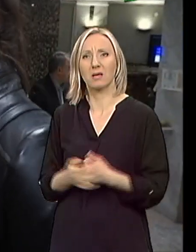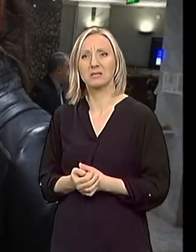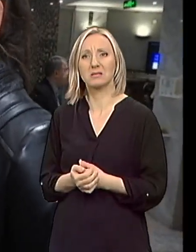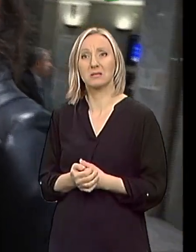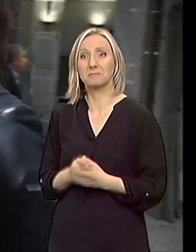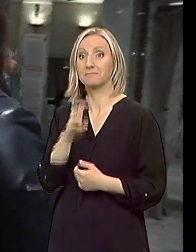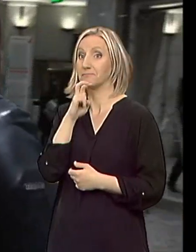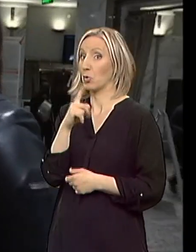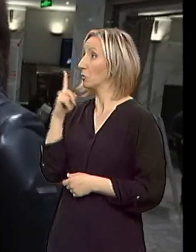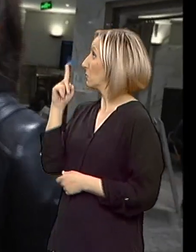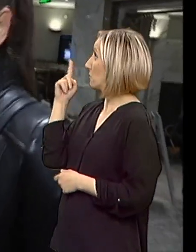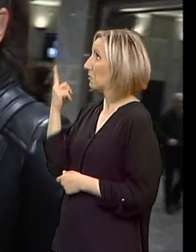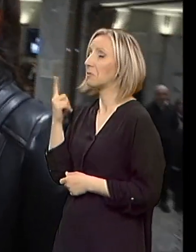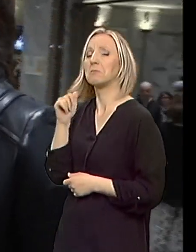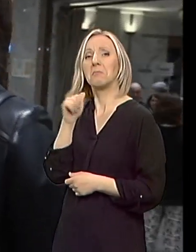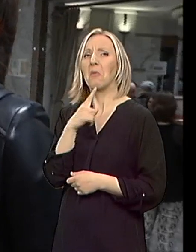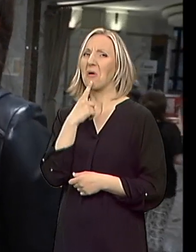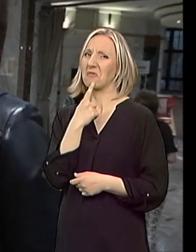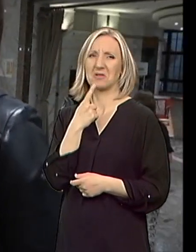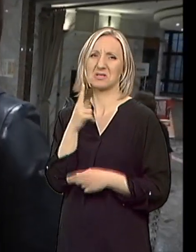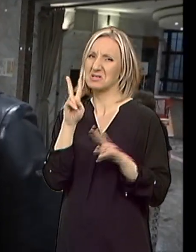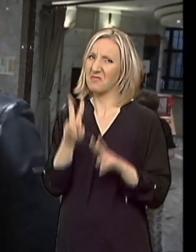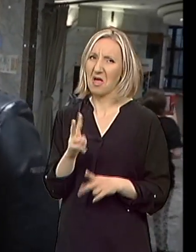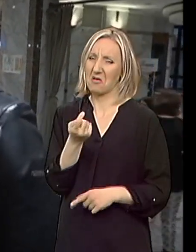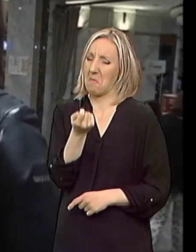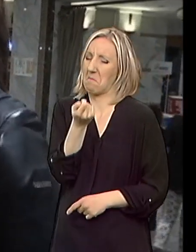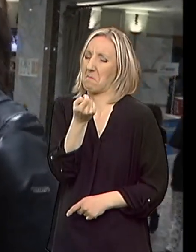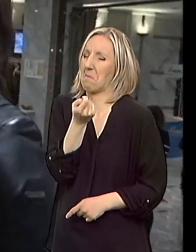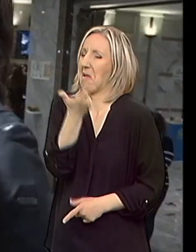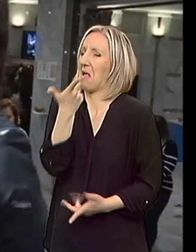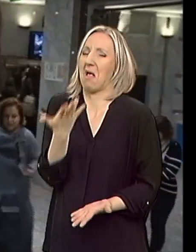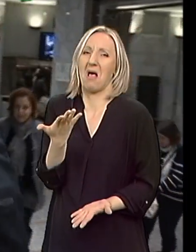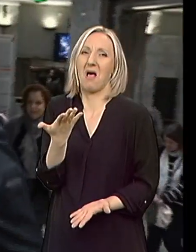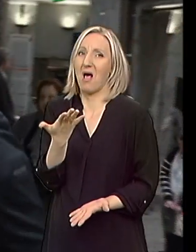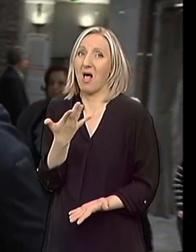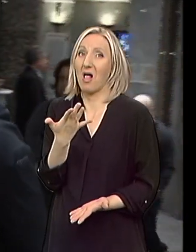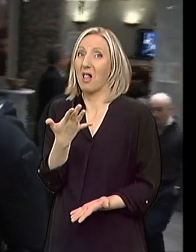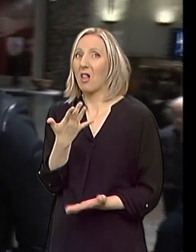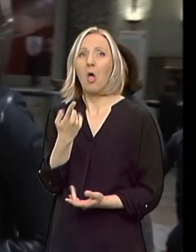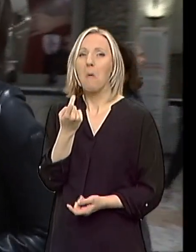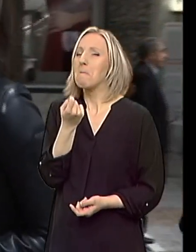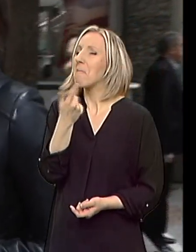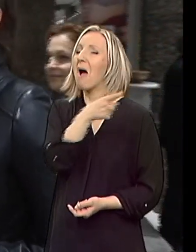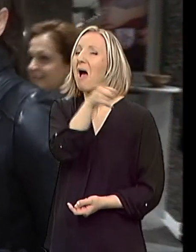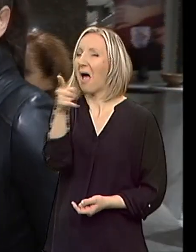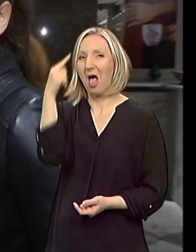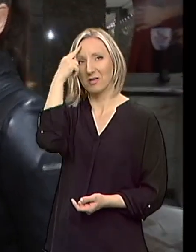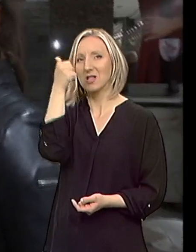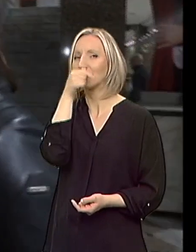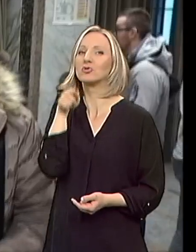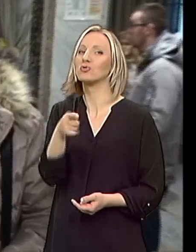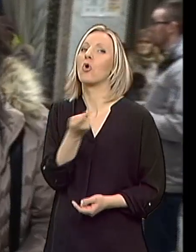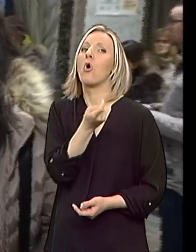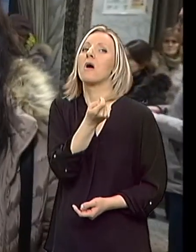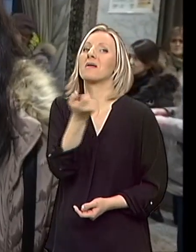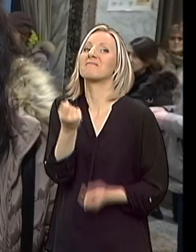Jeste bi su se govori, realno vrlo malo, tako da taj propust bi trebao da se naprije. Vrlo malo se zna, ja, moje lično mišljenje.